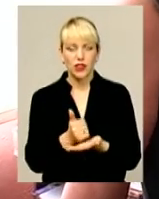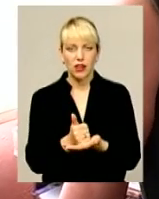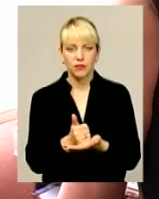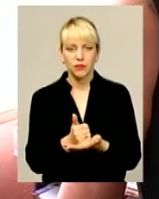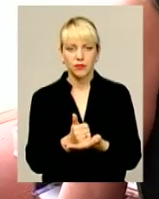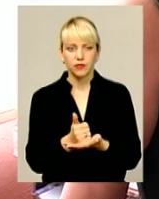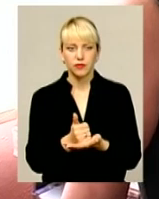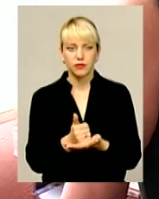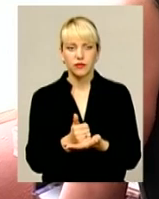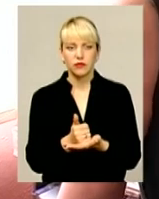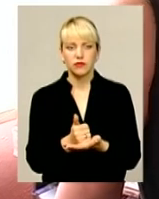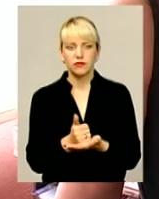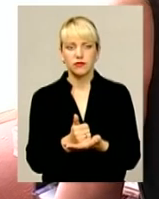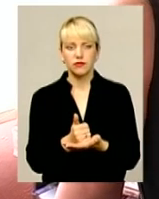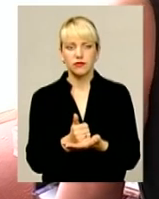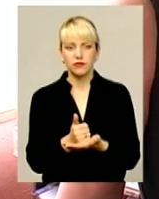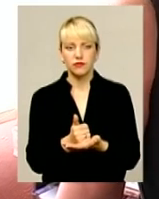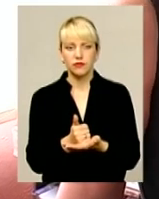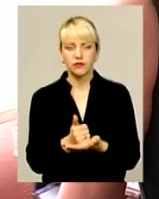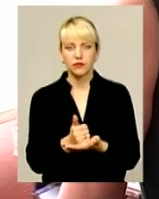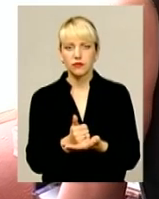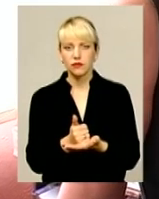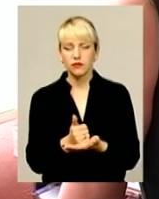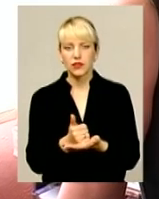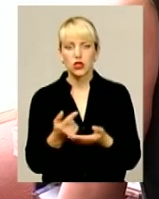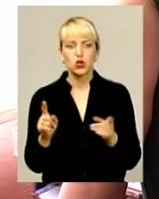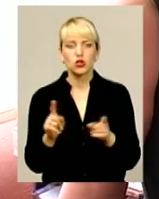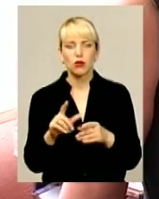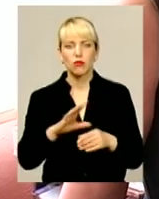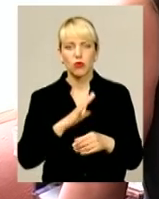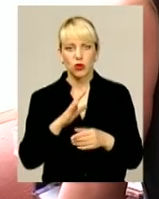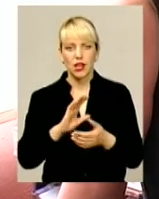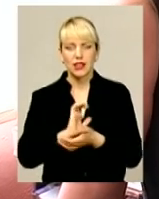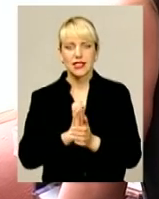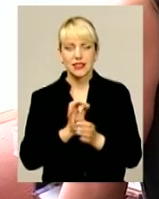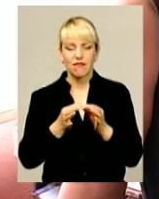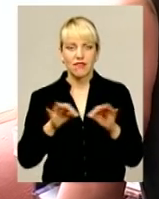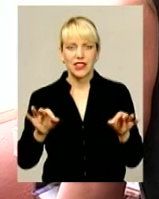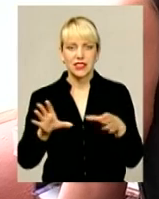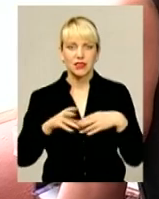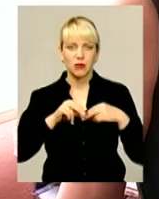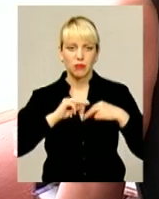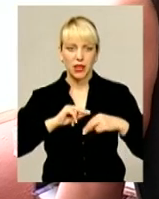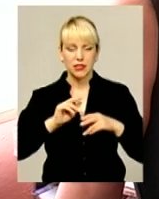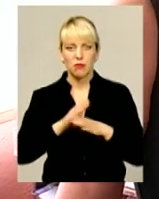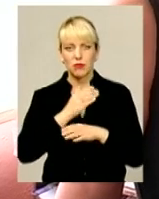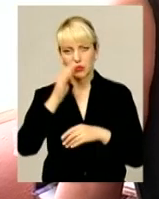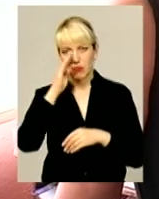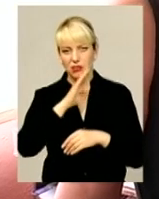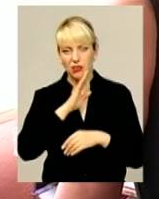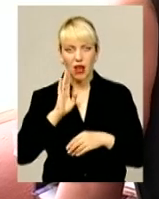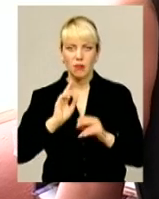найголовніше, що я хочу сказати, це, щоб була тісна, вільна така співпраця між батьками,